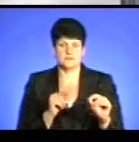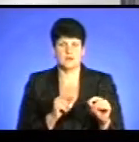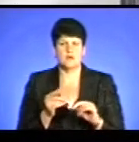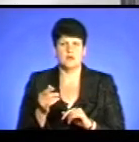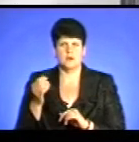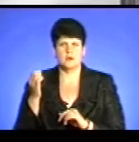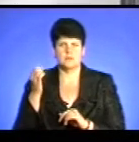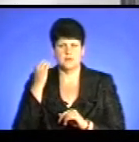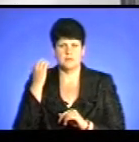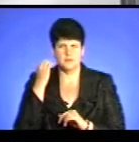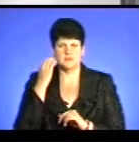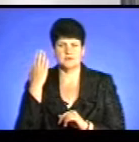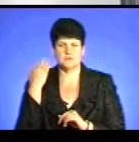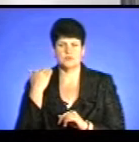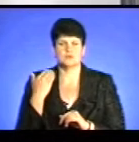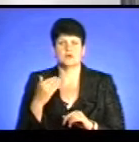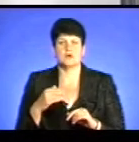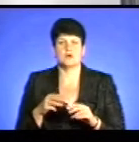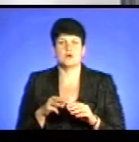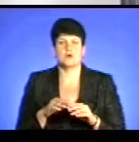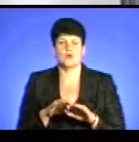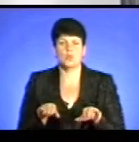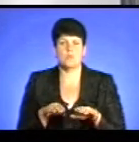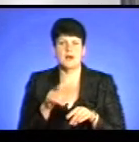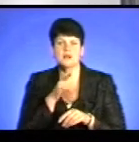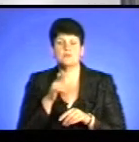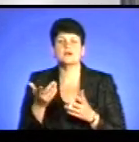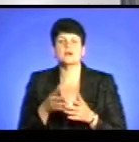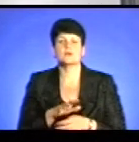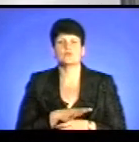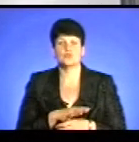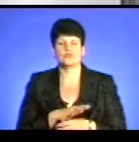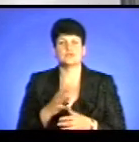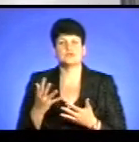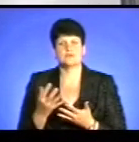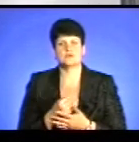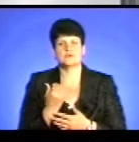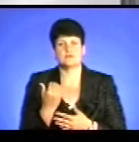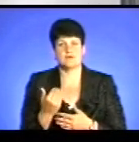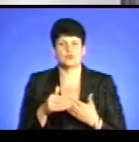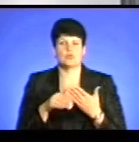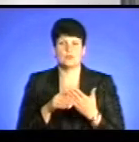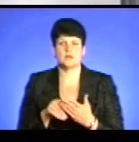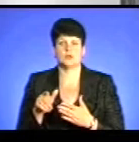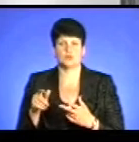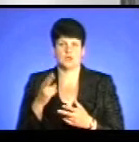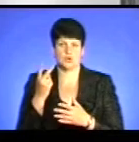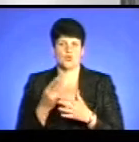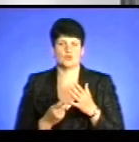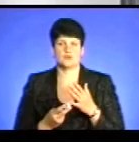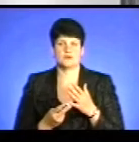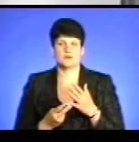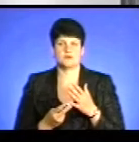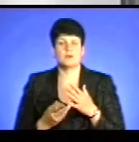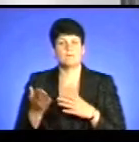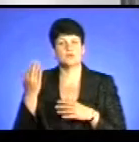купальний період? Яким він був? Чи вдавалося вам допомагати людям, які тонули? Справа тому,